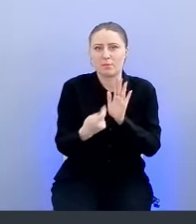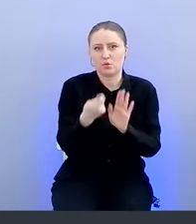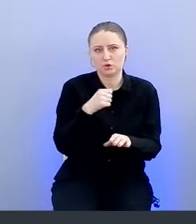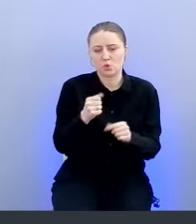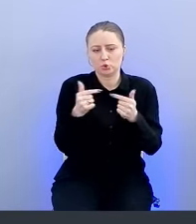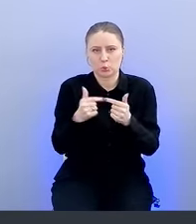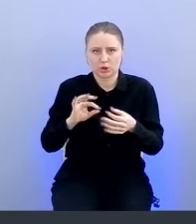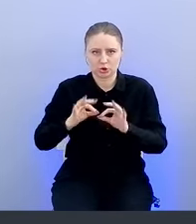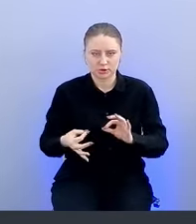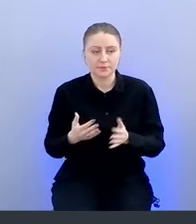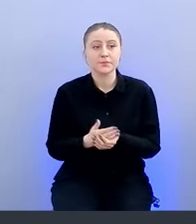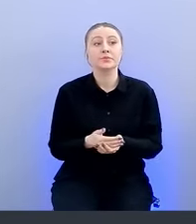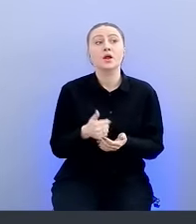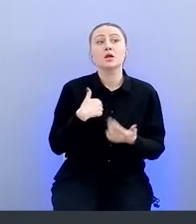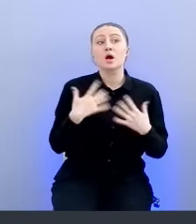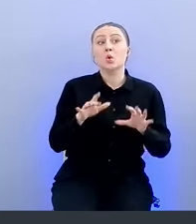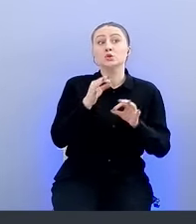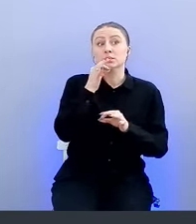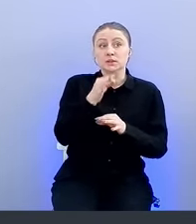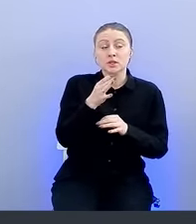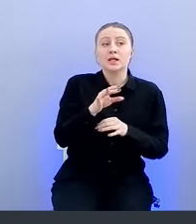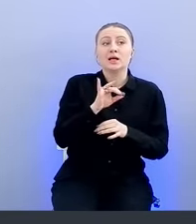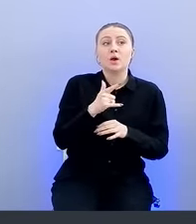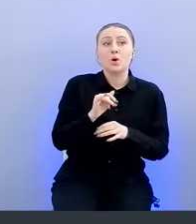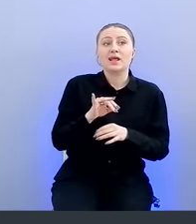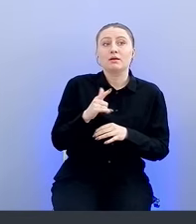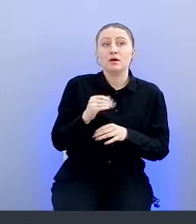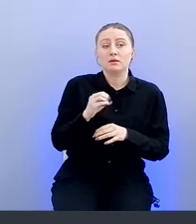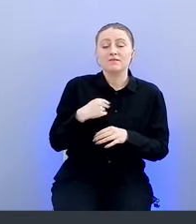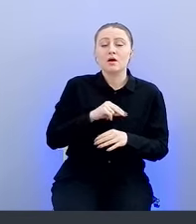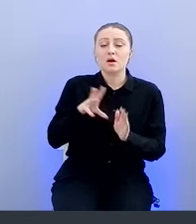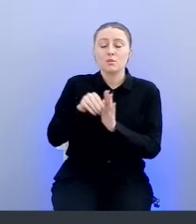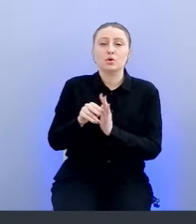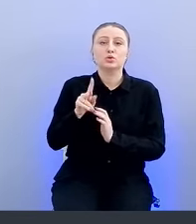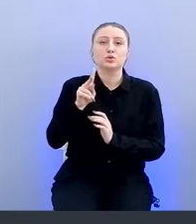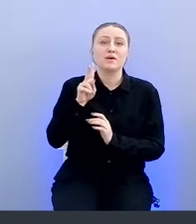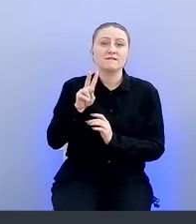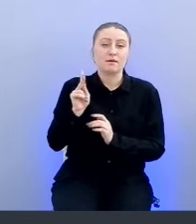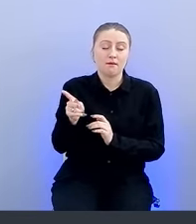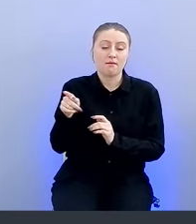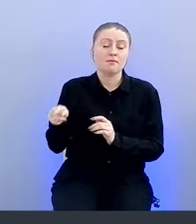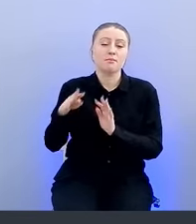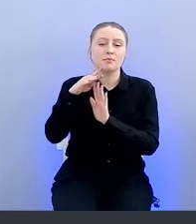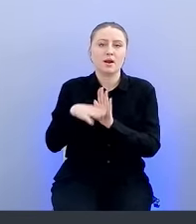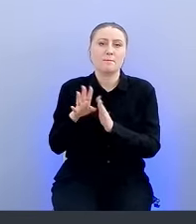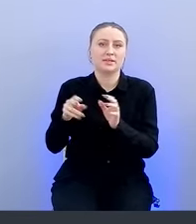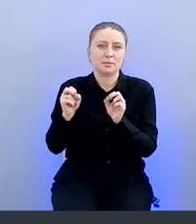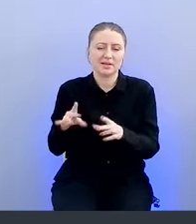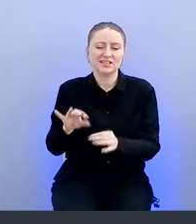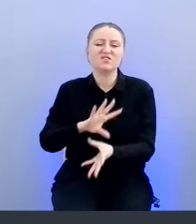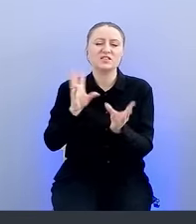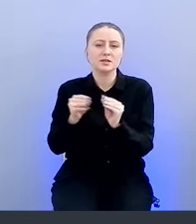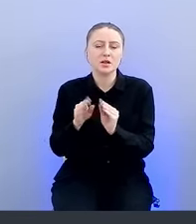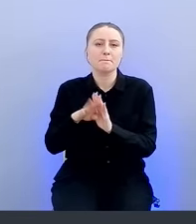Как Тамара рассказала, зовут меня Игнатьев Игорь, да, я занимаюсь ВК-аппликинг-обсеком, ну, в целом, да, безопасностью